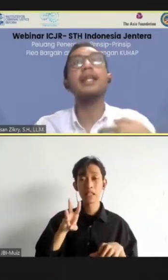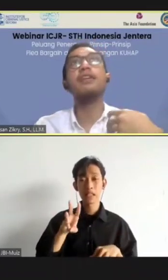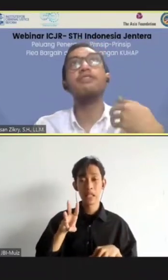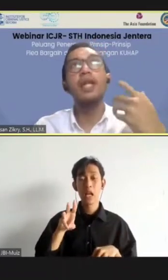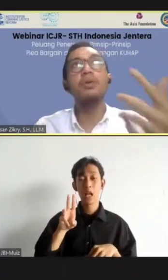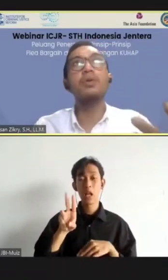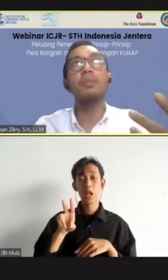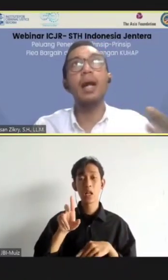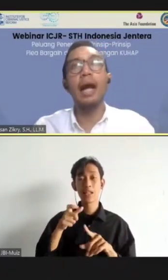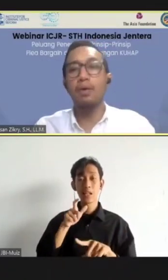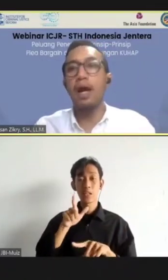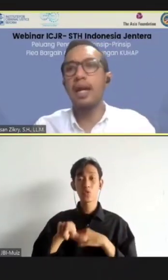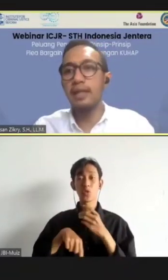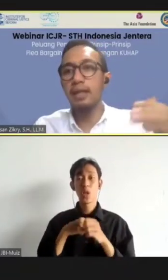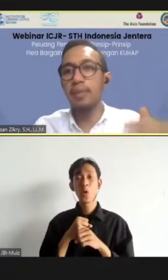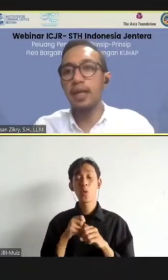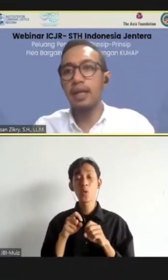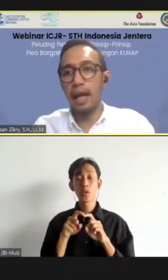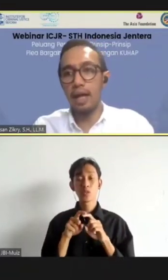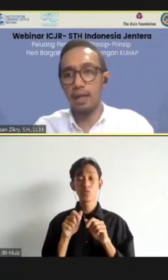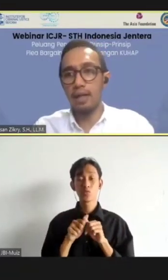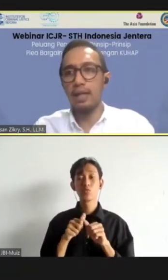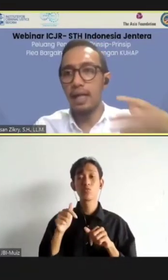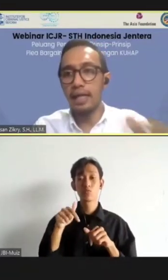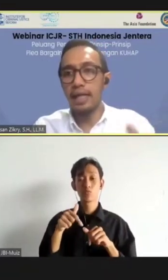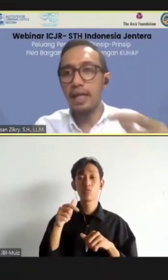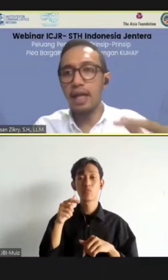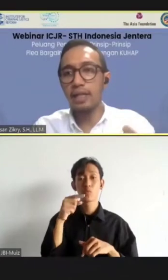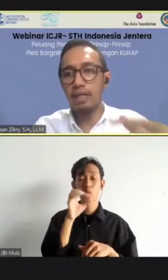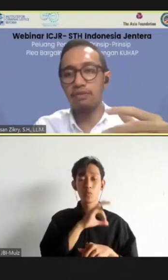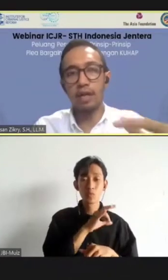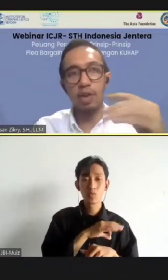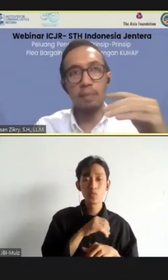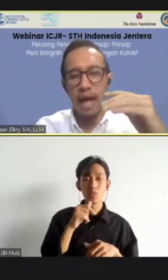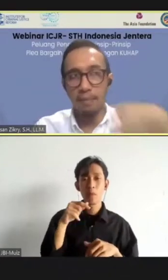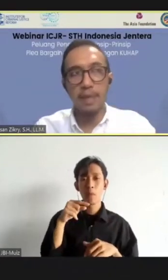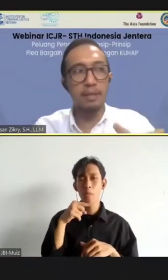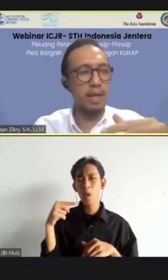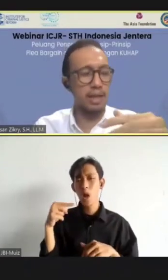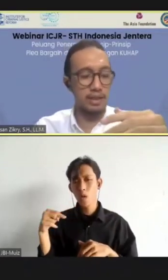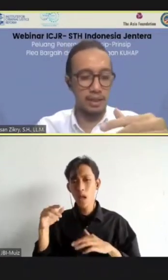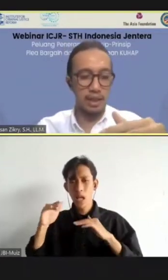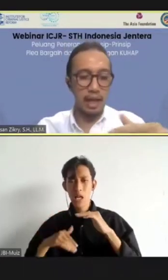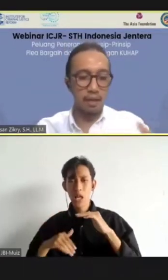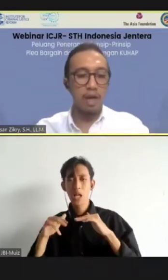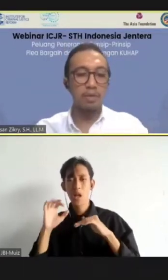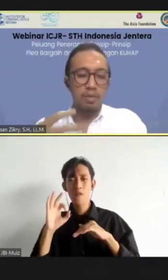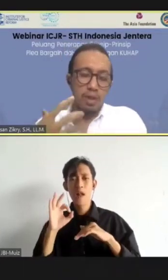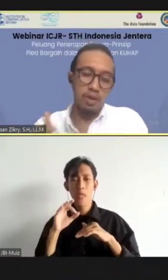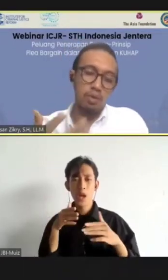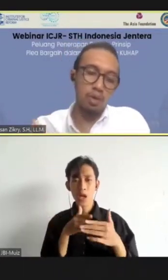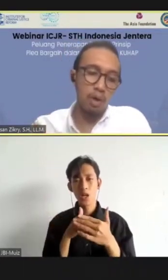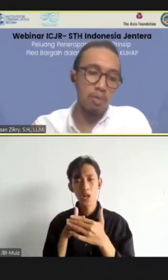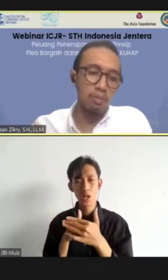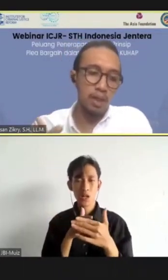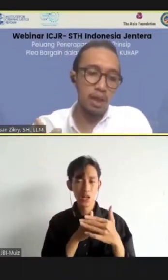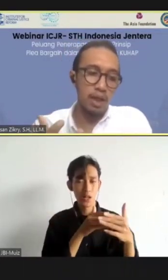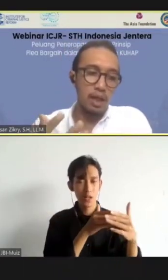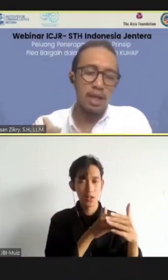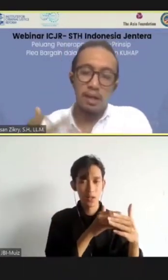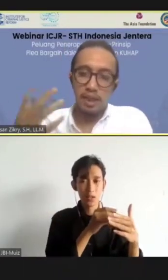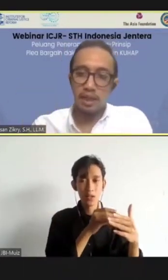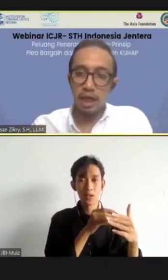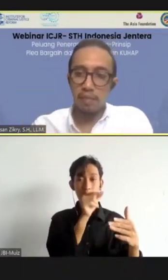maka insentif dia untuk mengaku akan jadi lebih rendah. Dan lagi-lagi ini akan jadi faktor yang menghambat bagi si terdakwa untuk mau